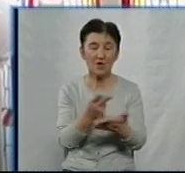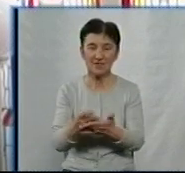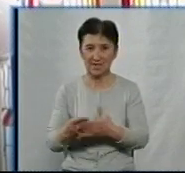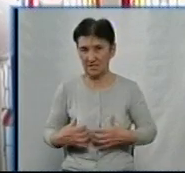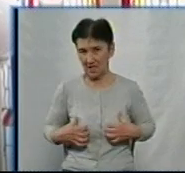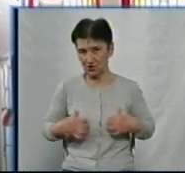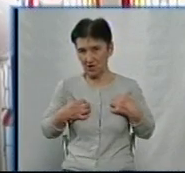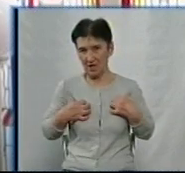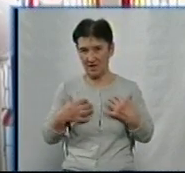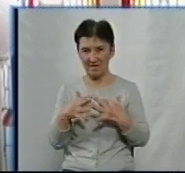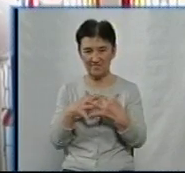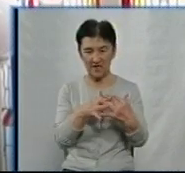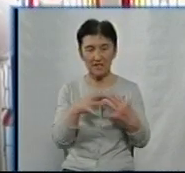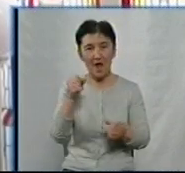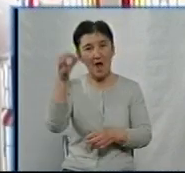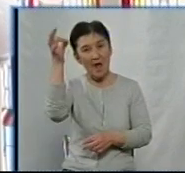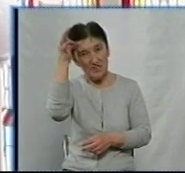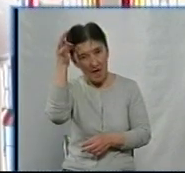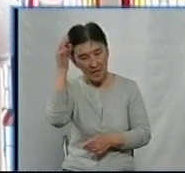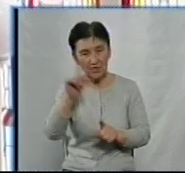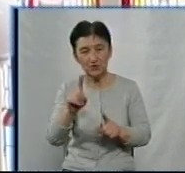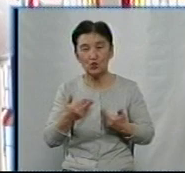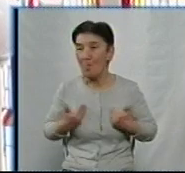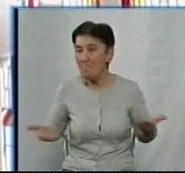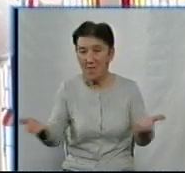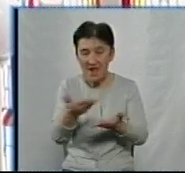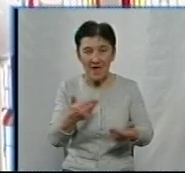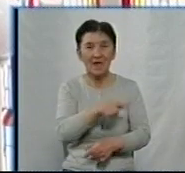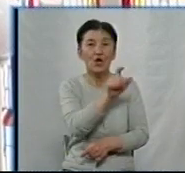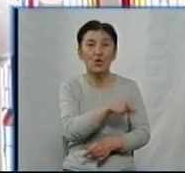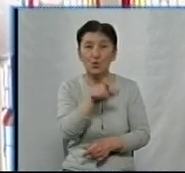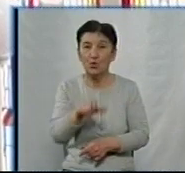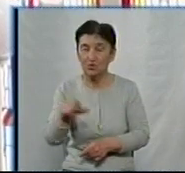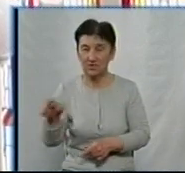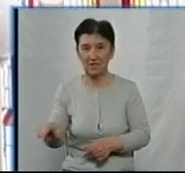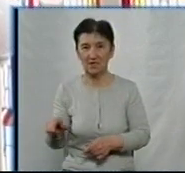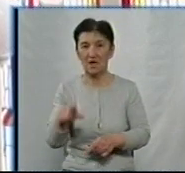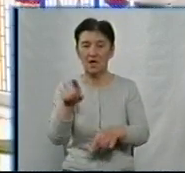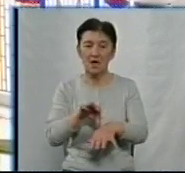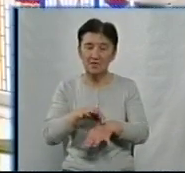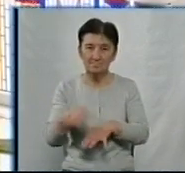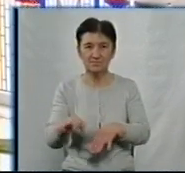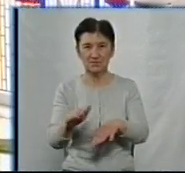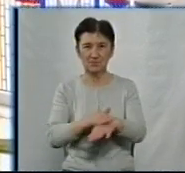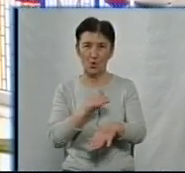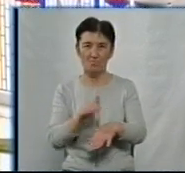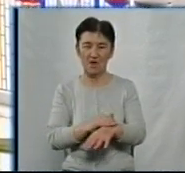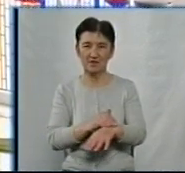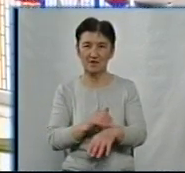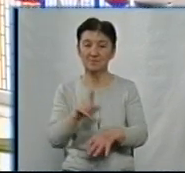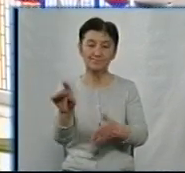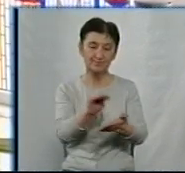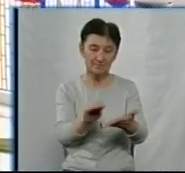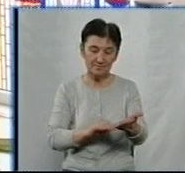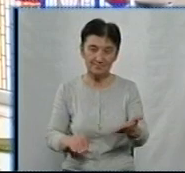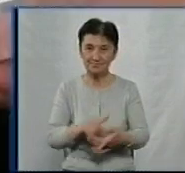для того, щоб нагадати людям, що ми люди. Люди звуки, літери. Вона гуманна, вона людяна. Говорить, написав роман